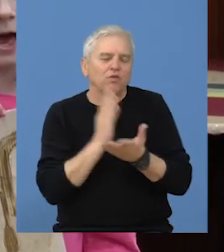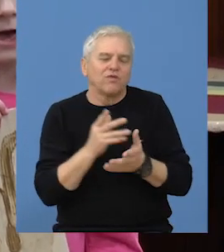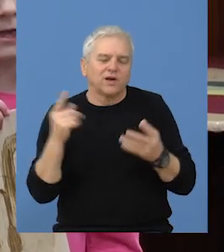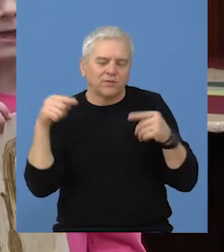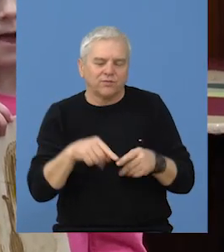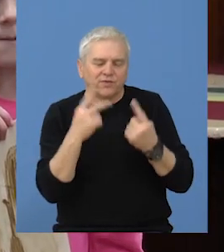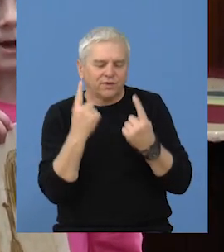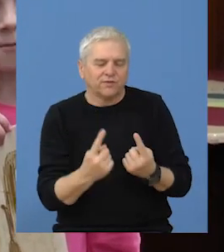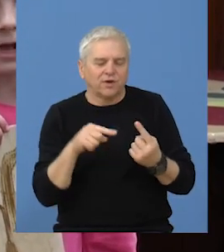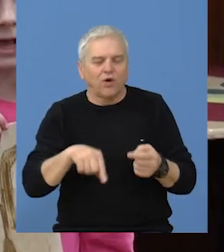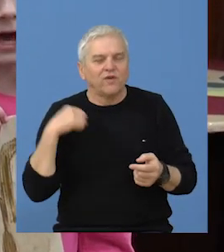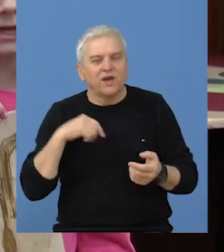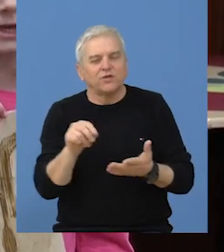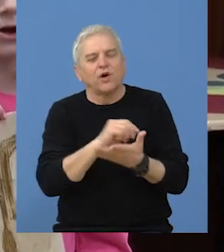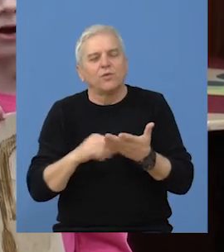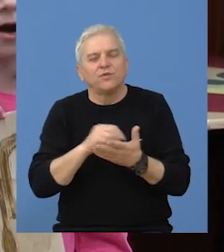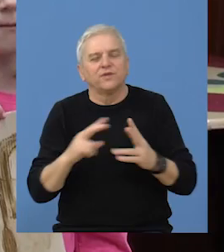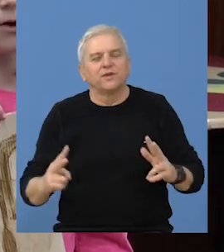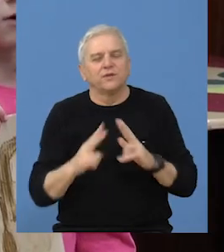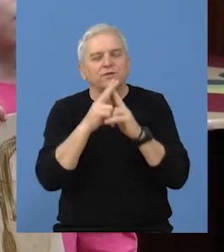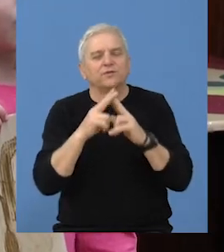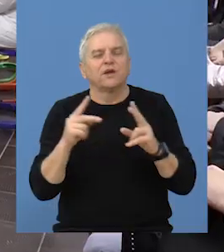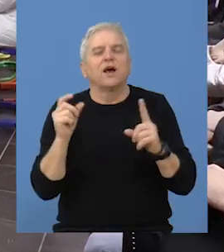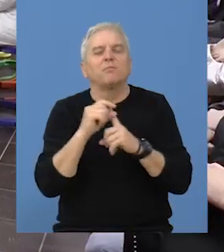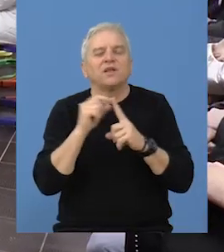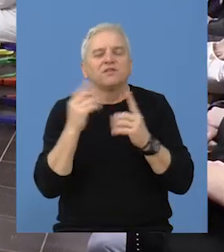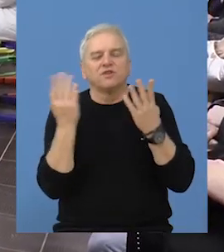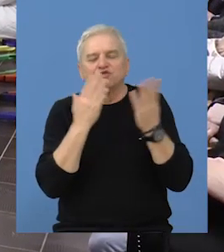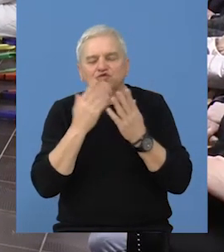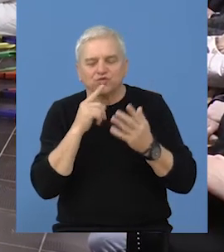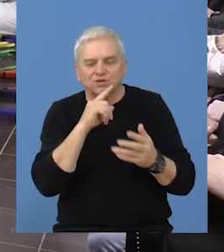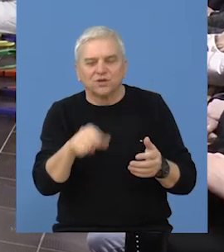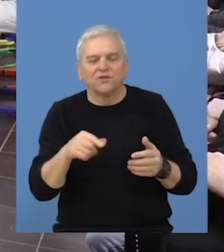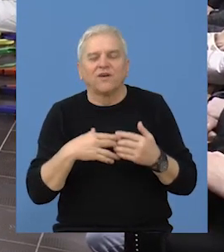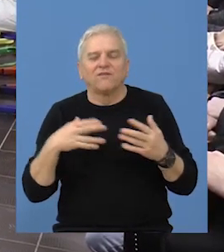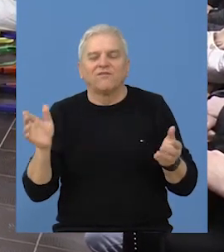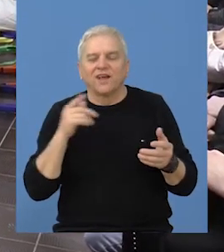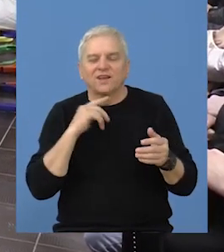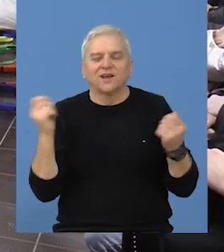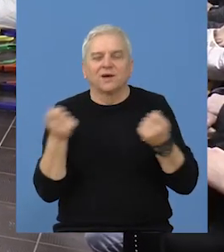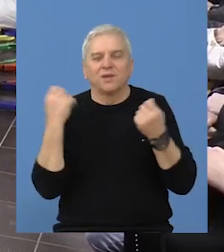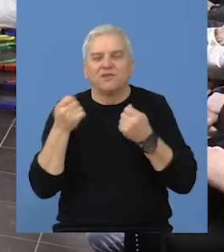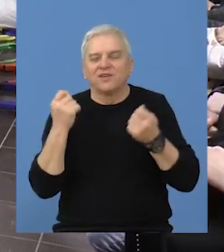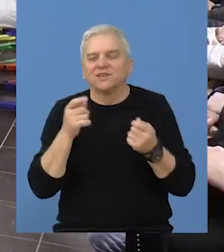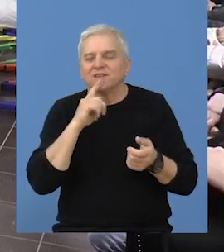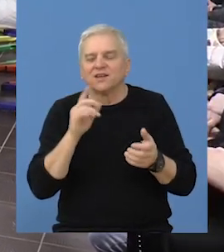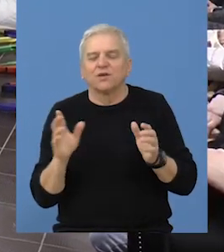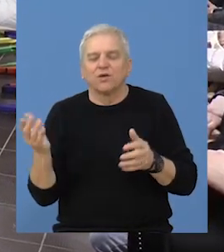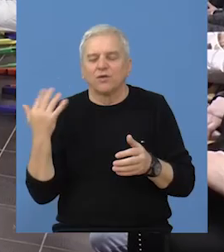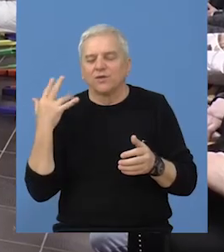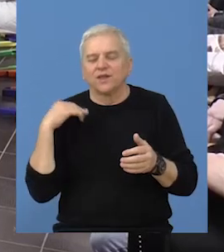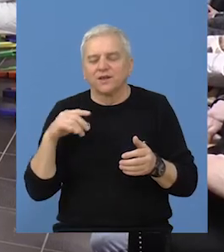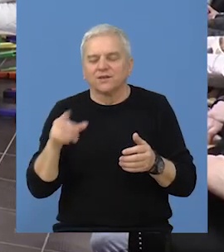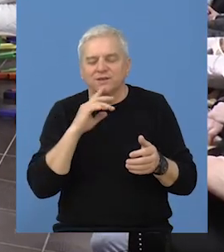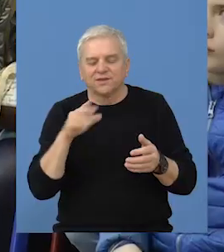uvek prisutna. Ove godine ćemo obeležiti i susret Petefij škola koja je velika manifestacija koja je